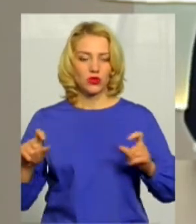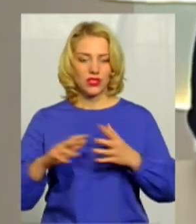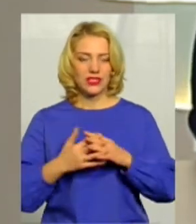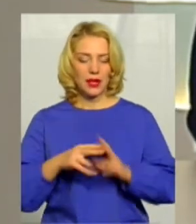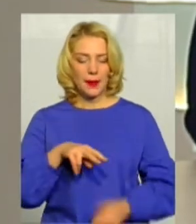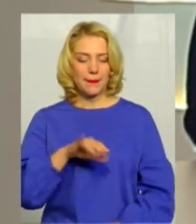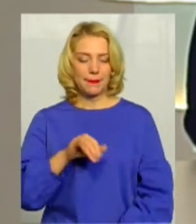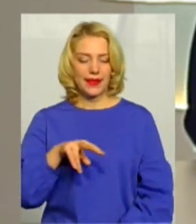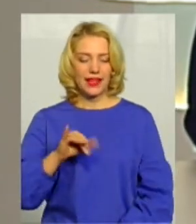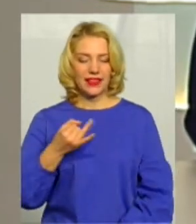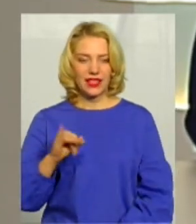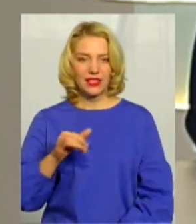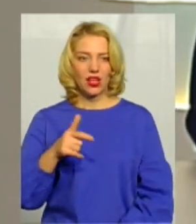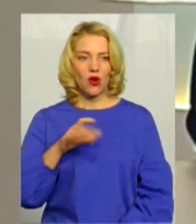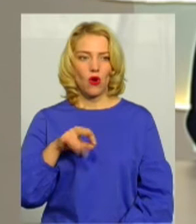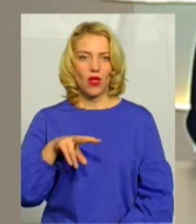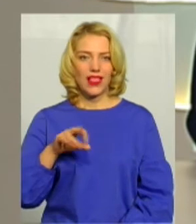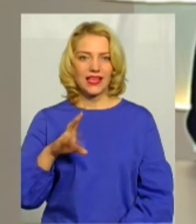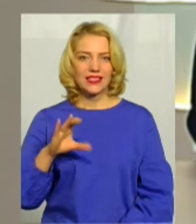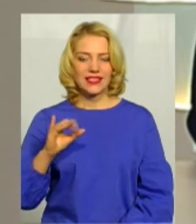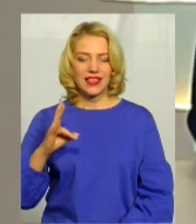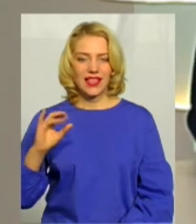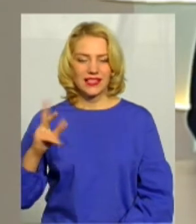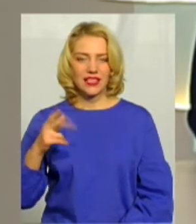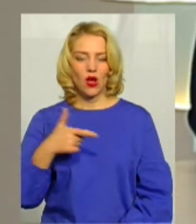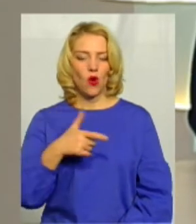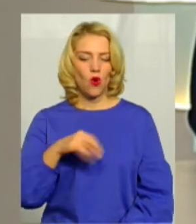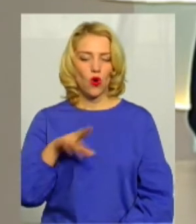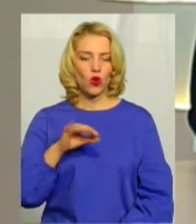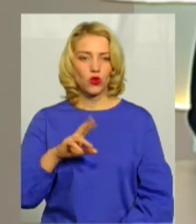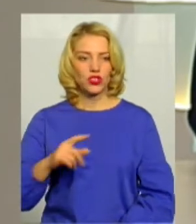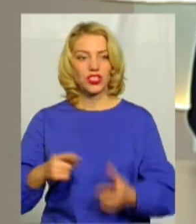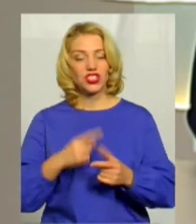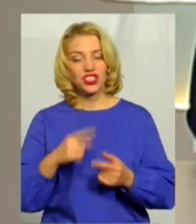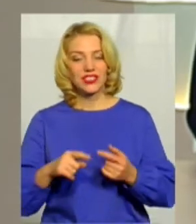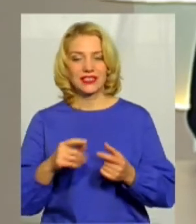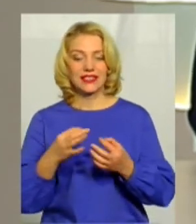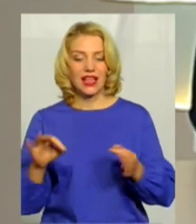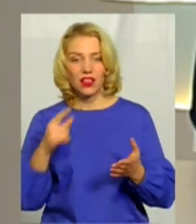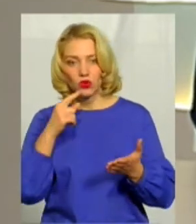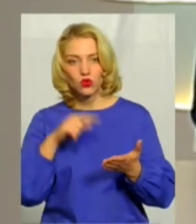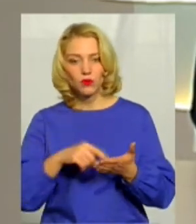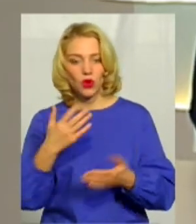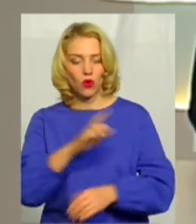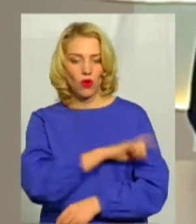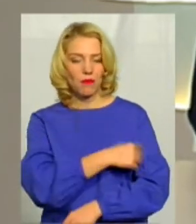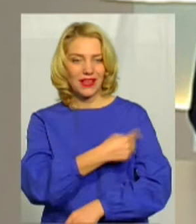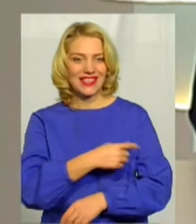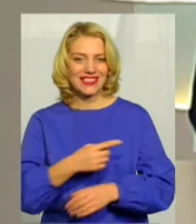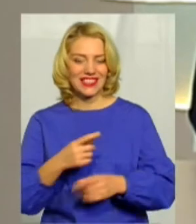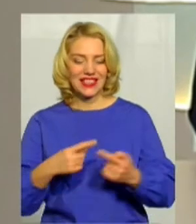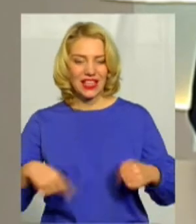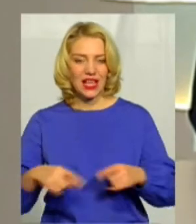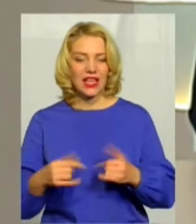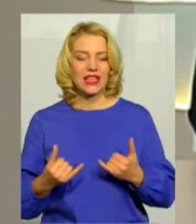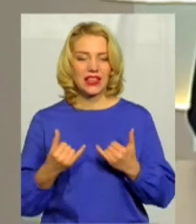Пільний Олексинець на Городочині. Чи стала доступнішою медицина для жителів цього і